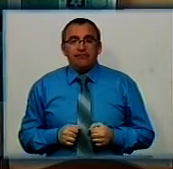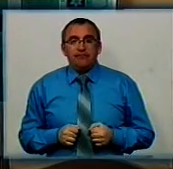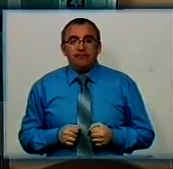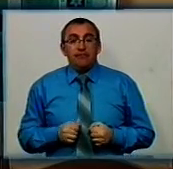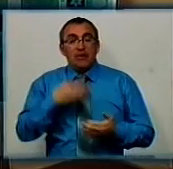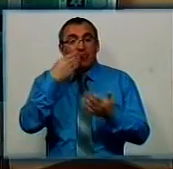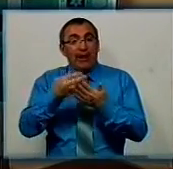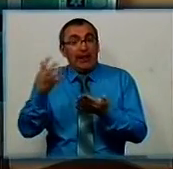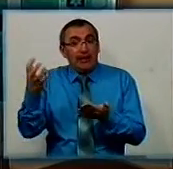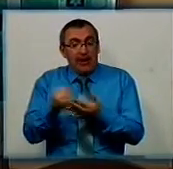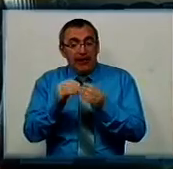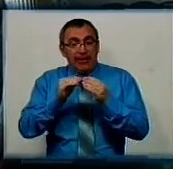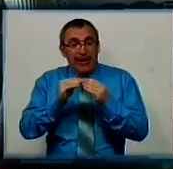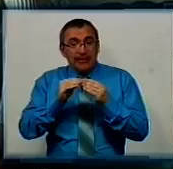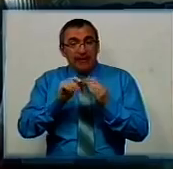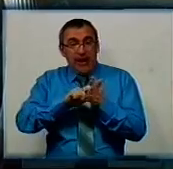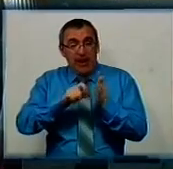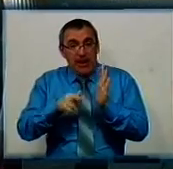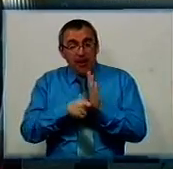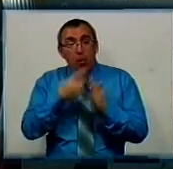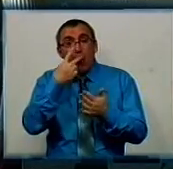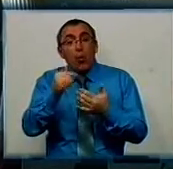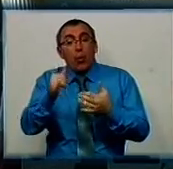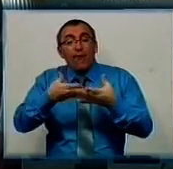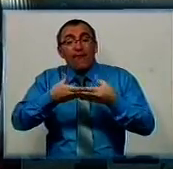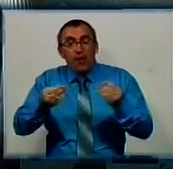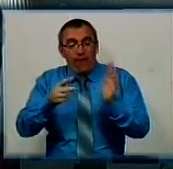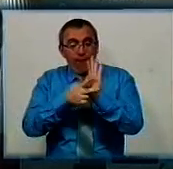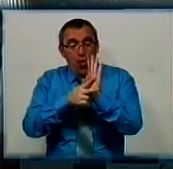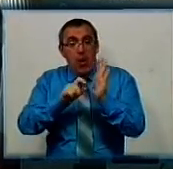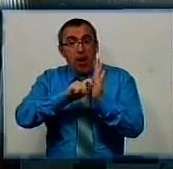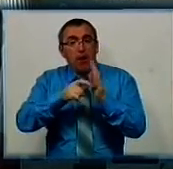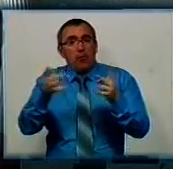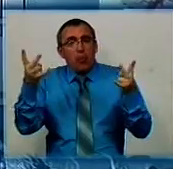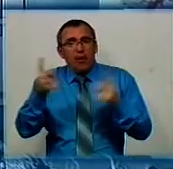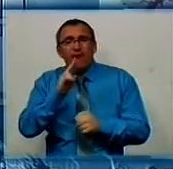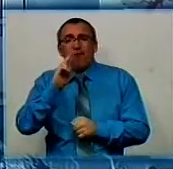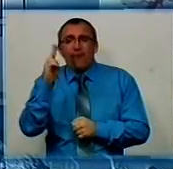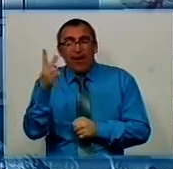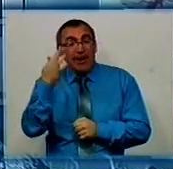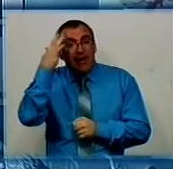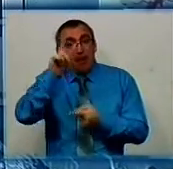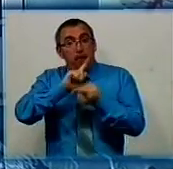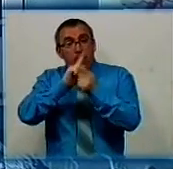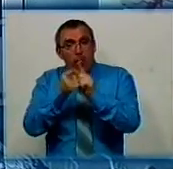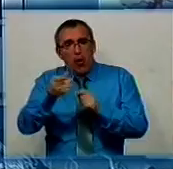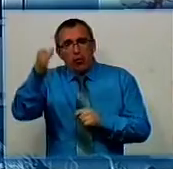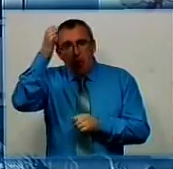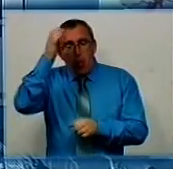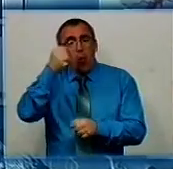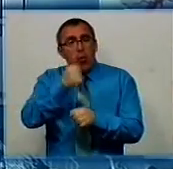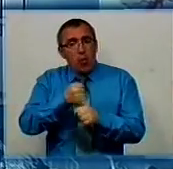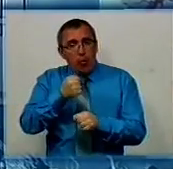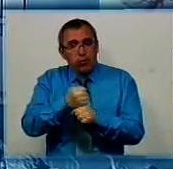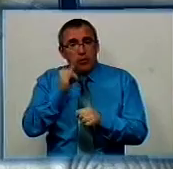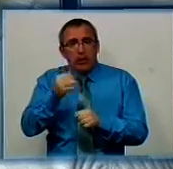Свій винах і десятикласник Самуїл Кругляк побачив у вісні ще у восьмому класі. Йому знадобилося два роки, аби ідея перетворилася на наукову роботу і